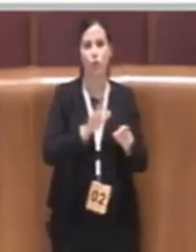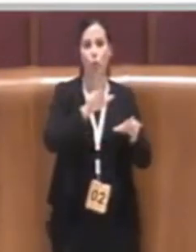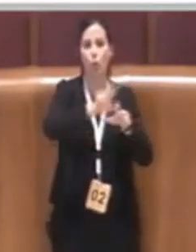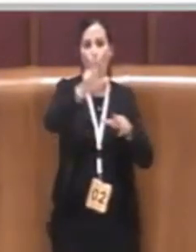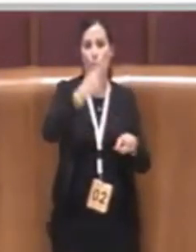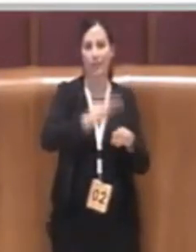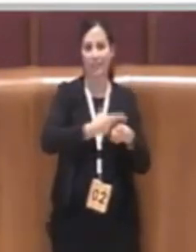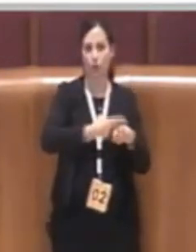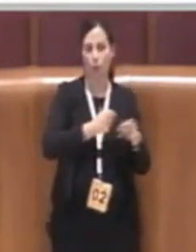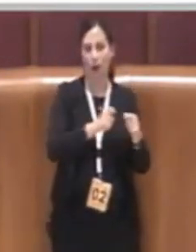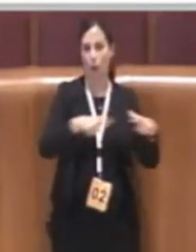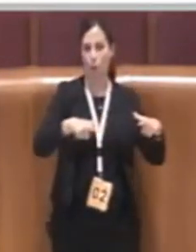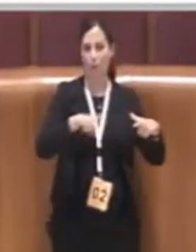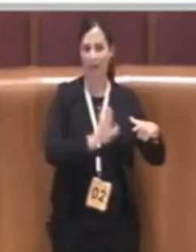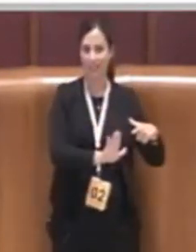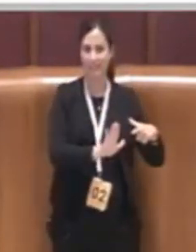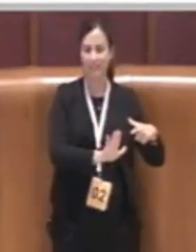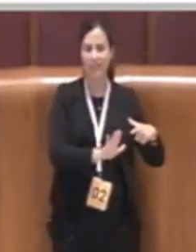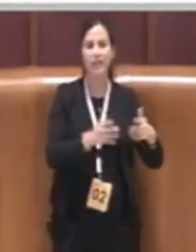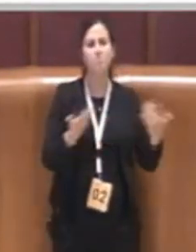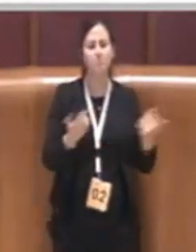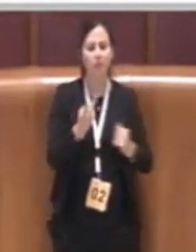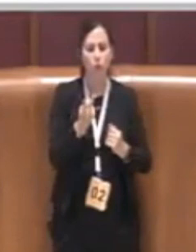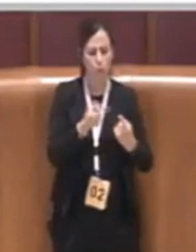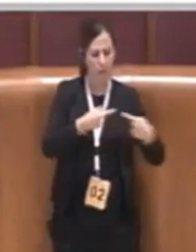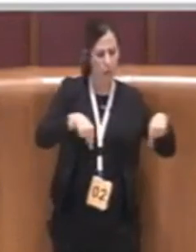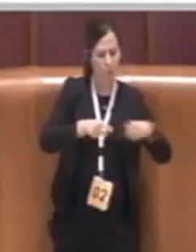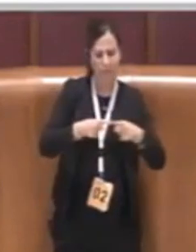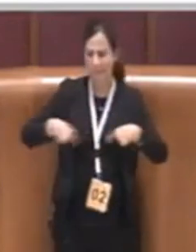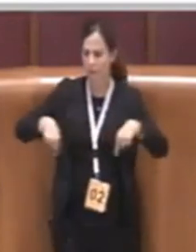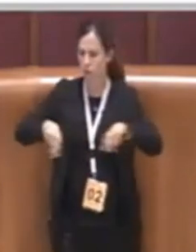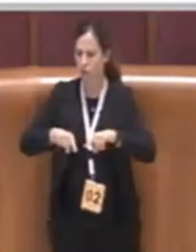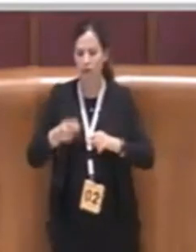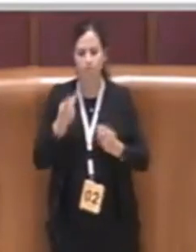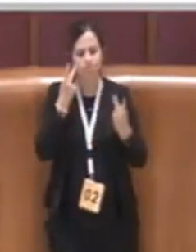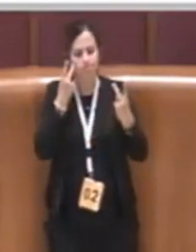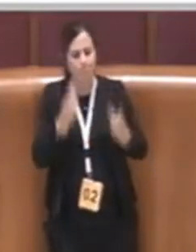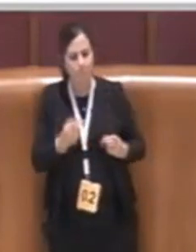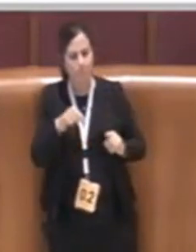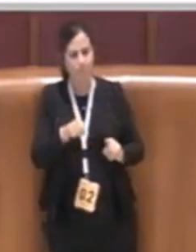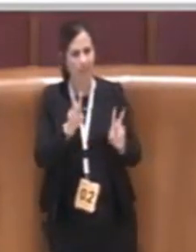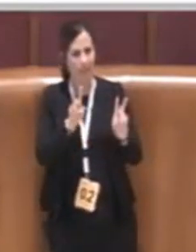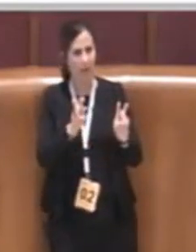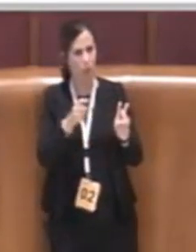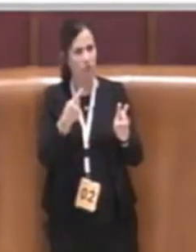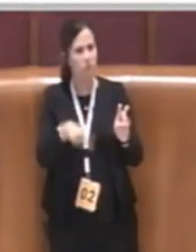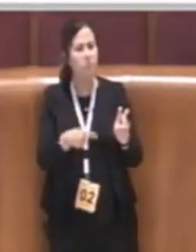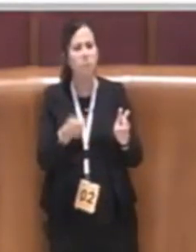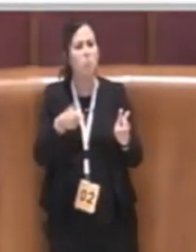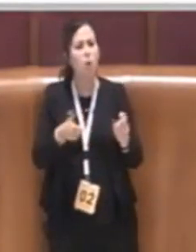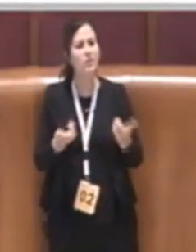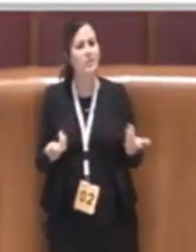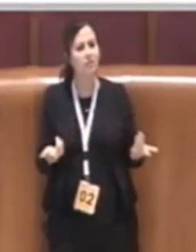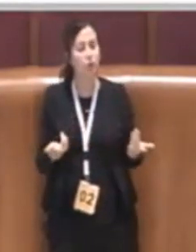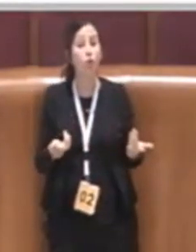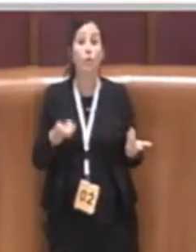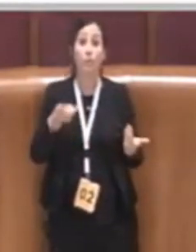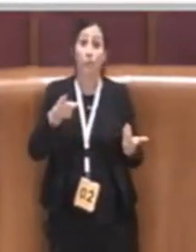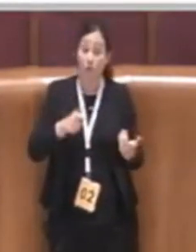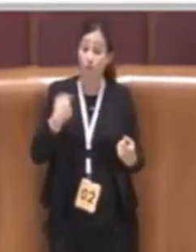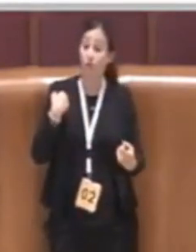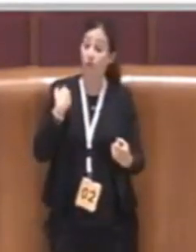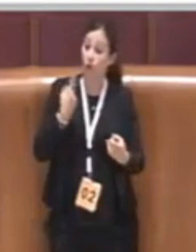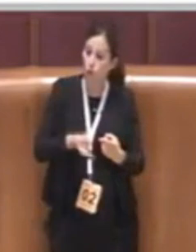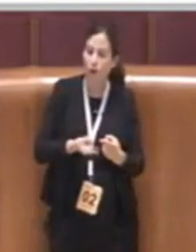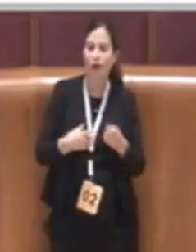le due commissioni se ne sono occupate? Questo mi preme dirlo, perché fino ad ora, nonostante in molte delibere e in molte convenzioni